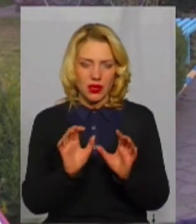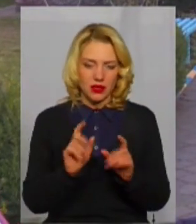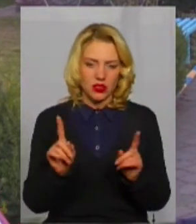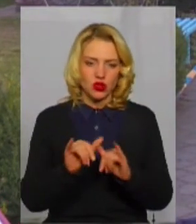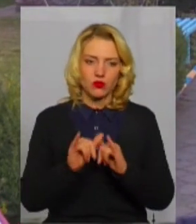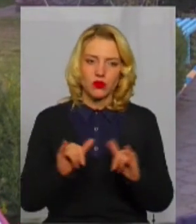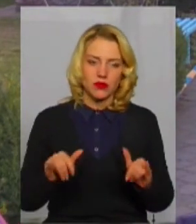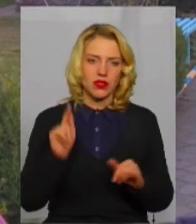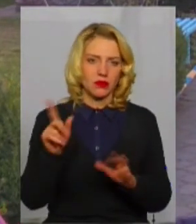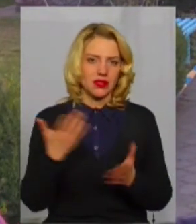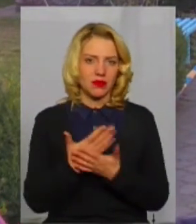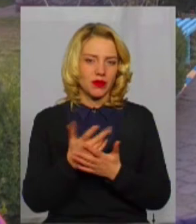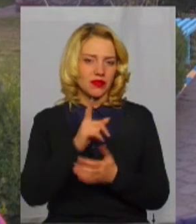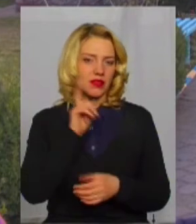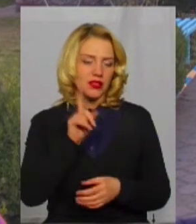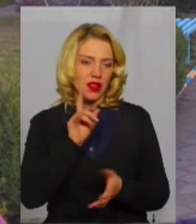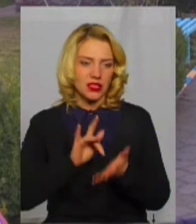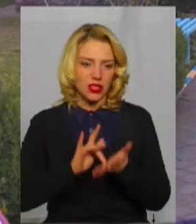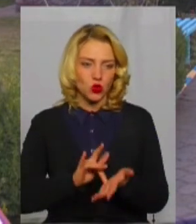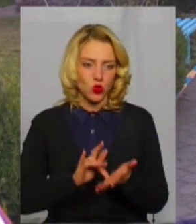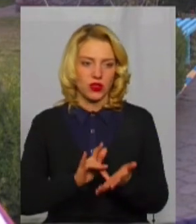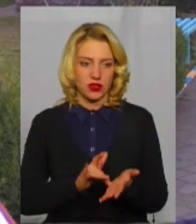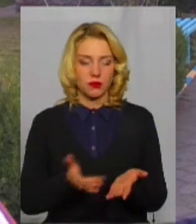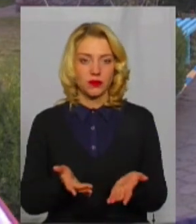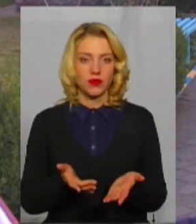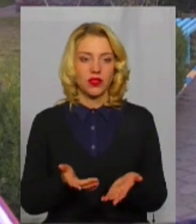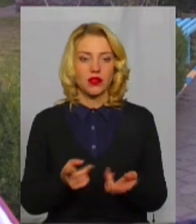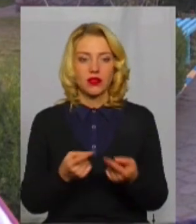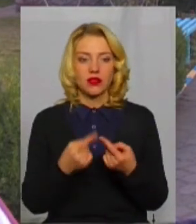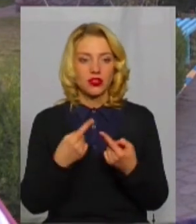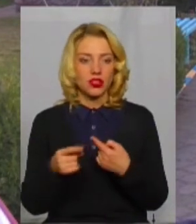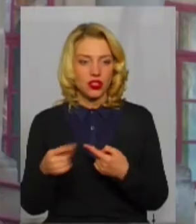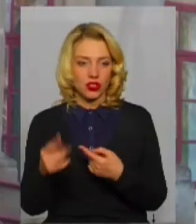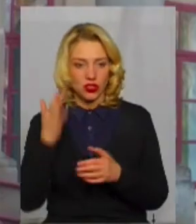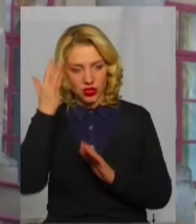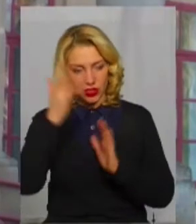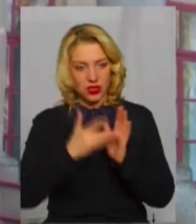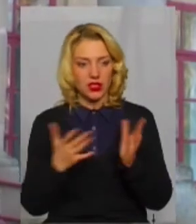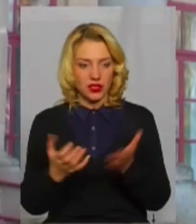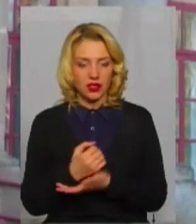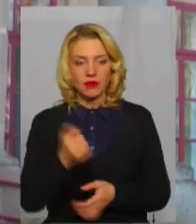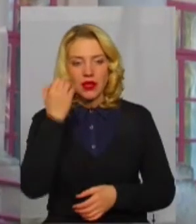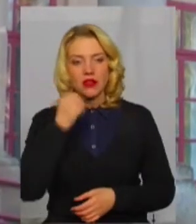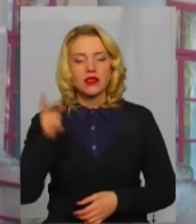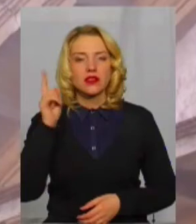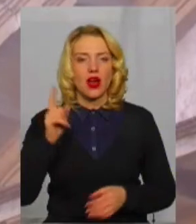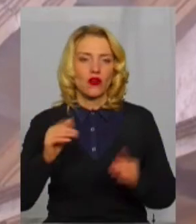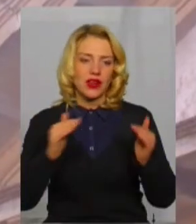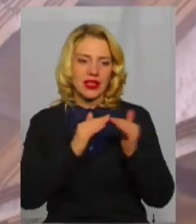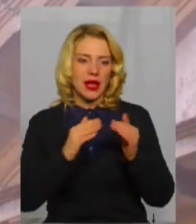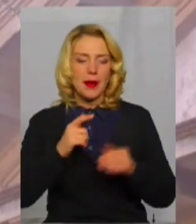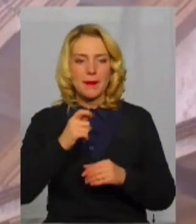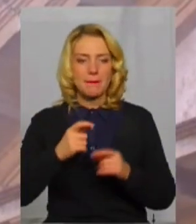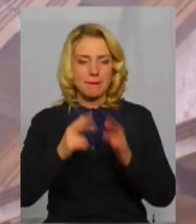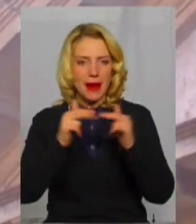зелений туризм, ну, і інші там якісь цілі знайдемо. Старовинний маєток та водоспад давно